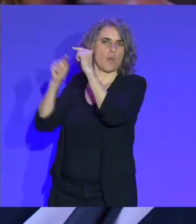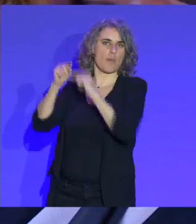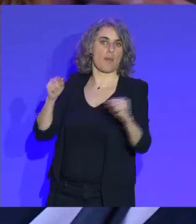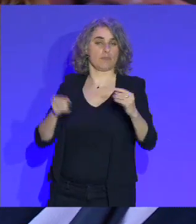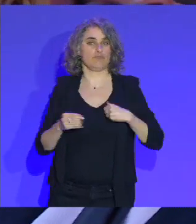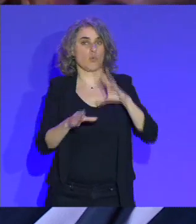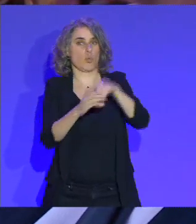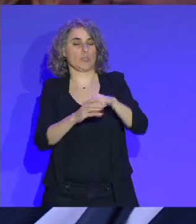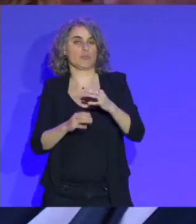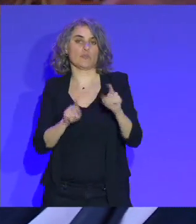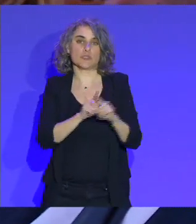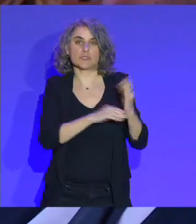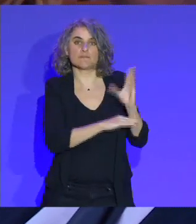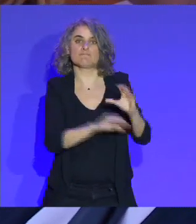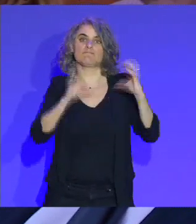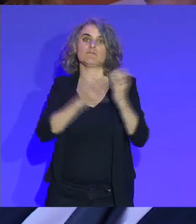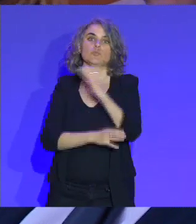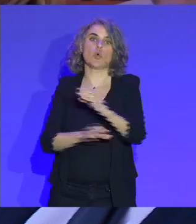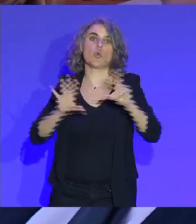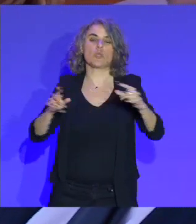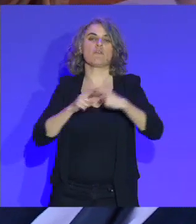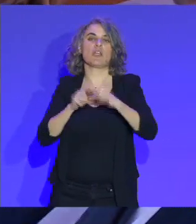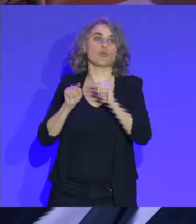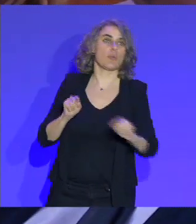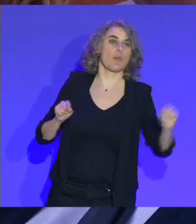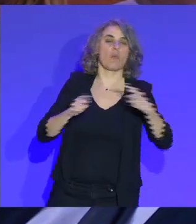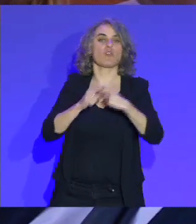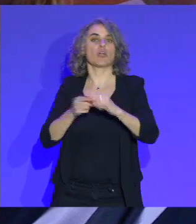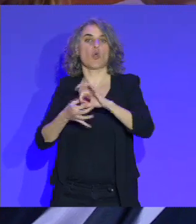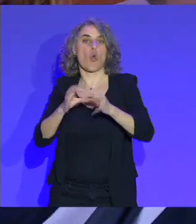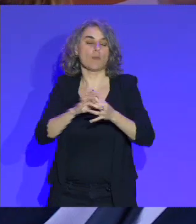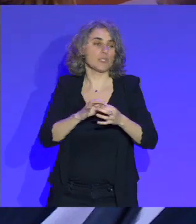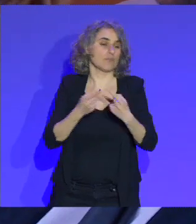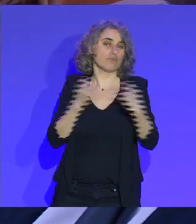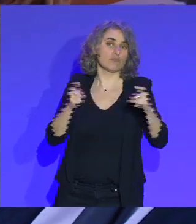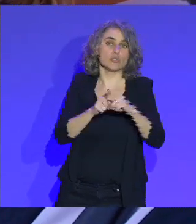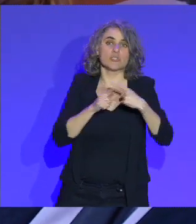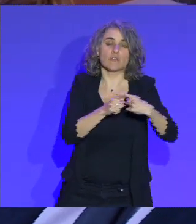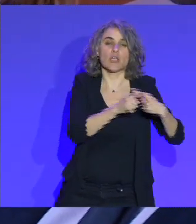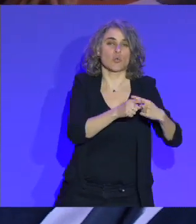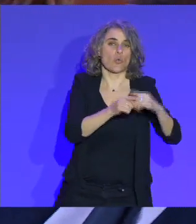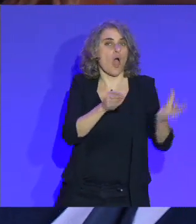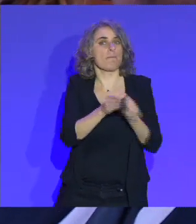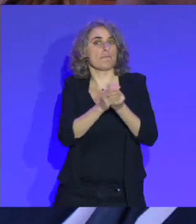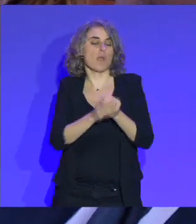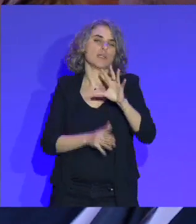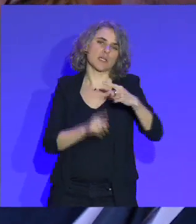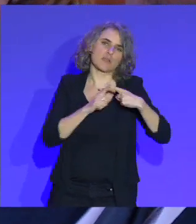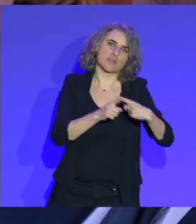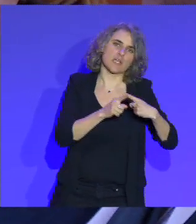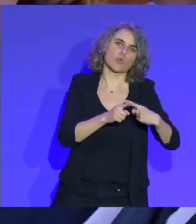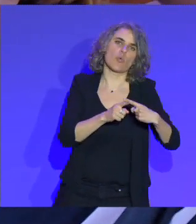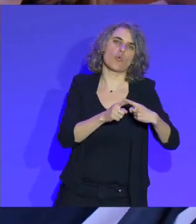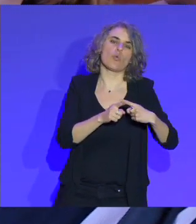-parole des 108 fédérations, pas que des fédérations olympiques, y a 37, mais il y a aussi neuf fédérations affinitaires, cinq fédérations